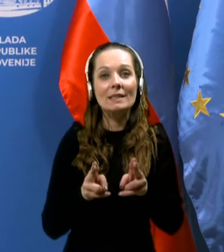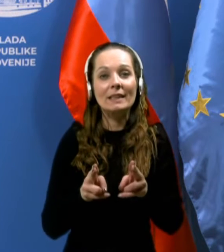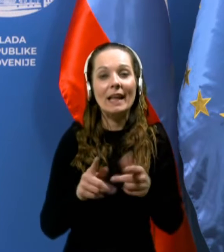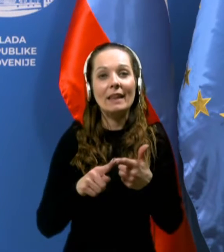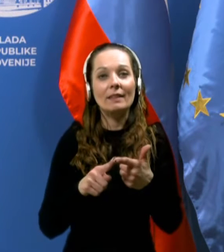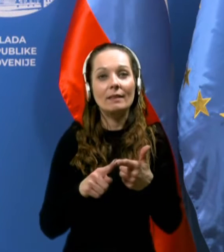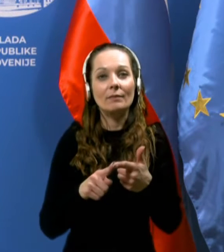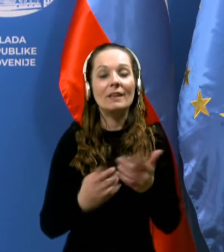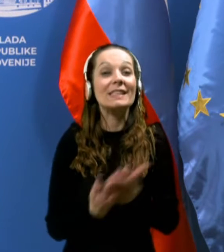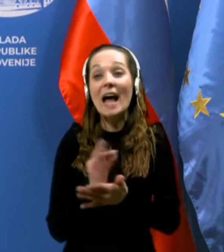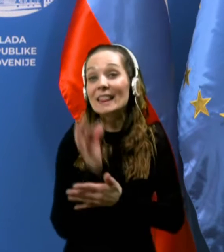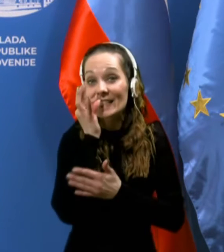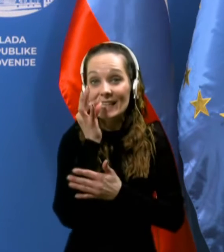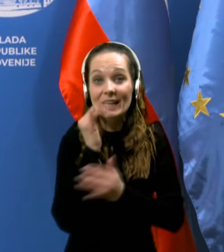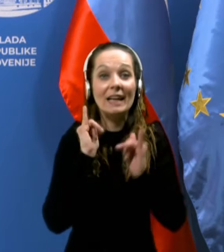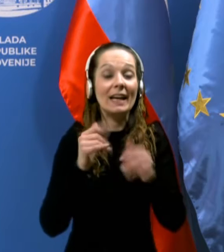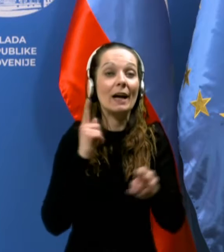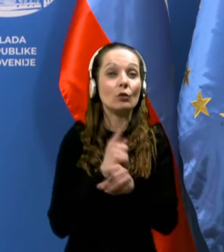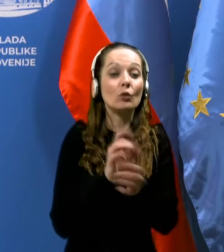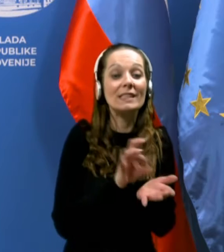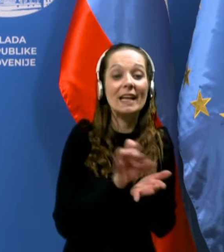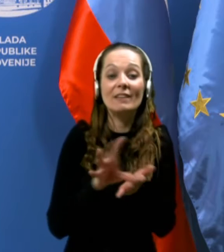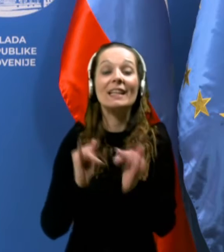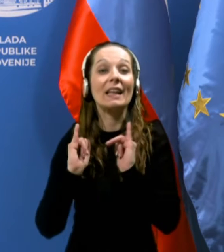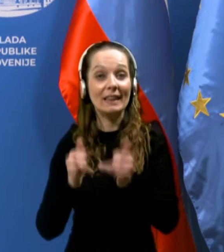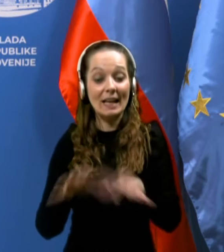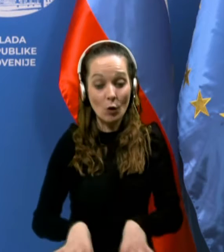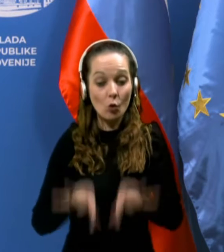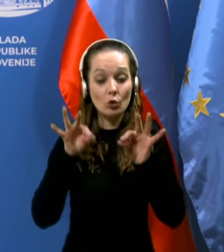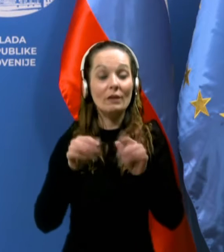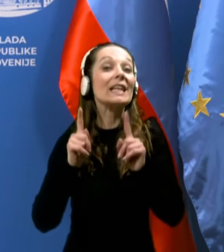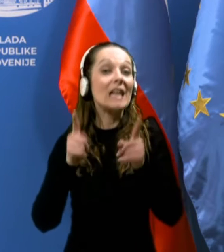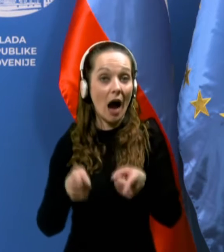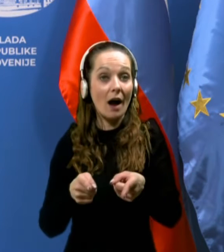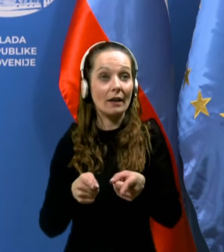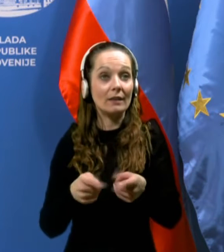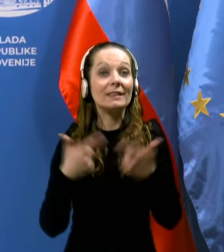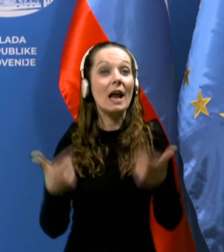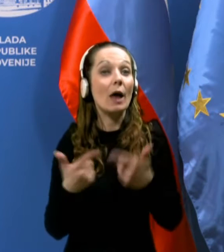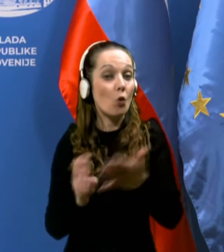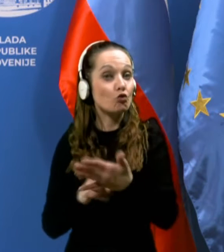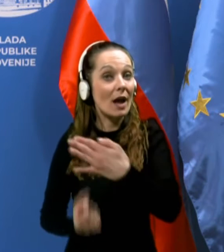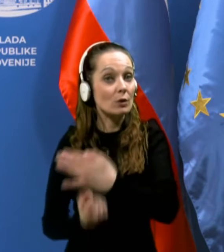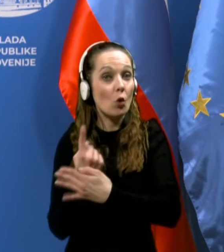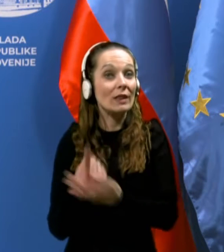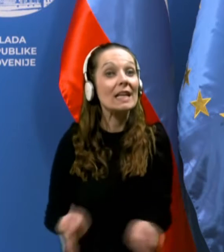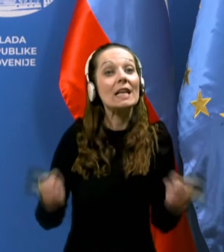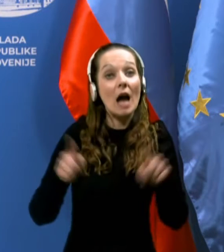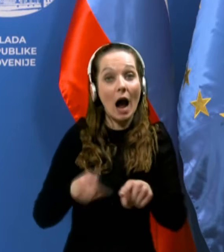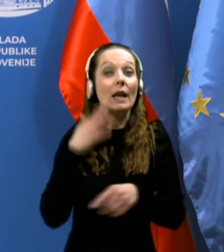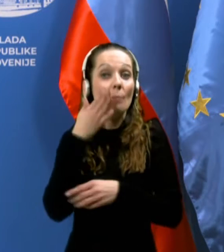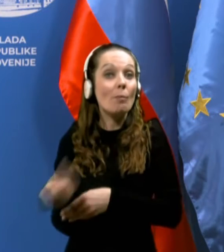resursov, testiranje, sekvenciranje za to, da se ugotovi, kaj se nam lahko še zgodi ali pa